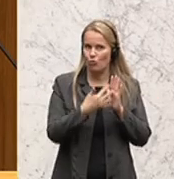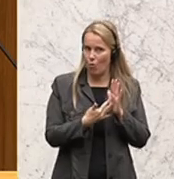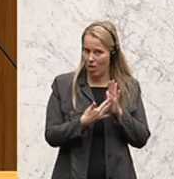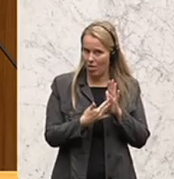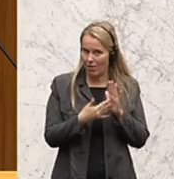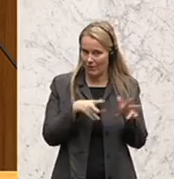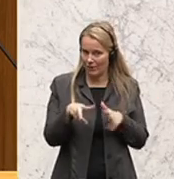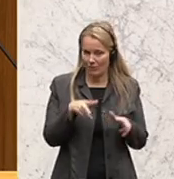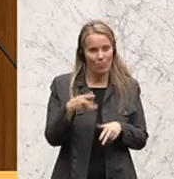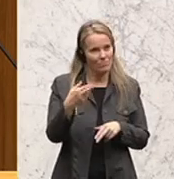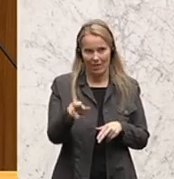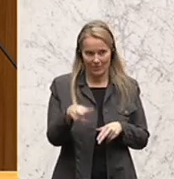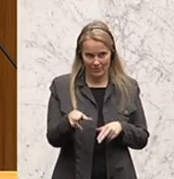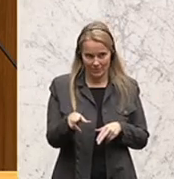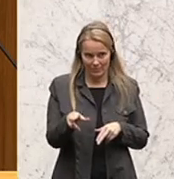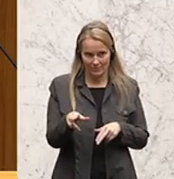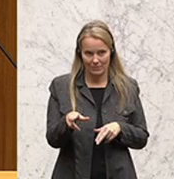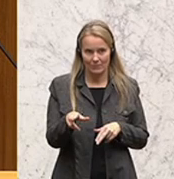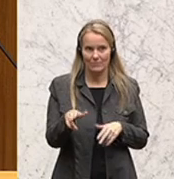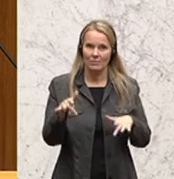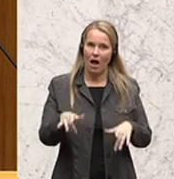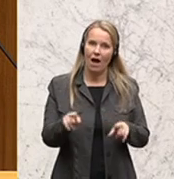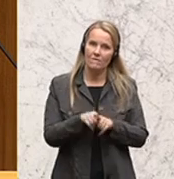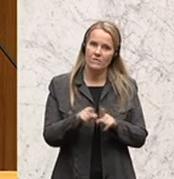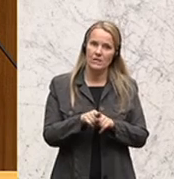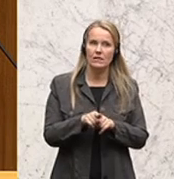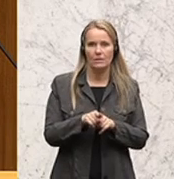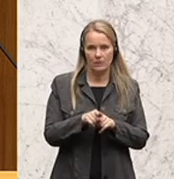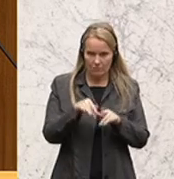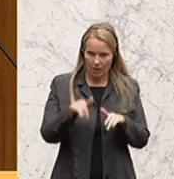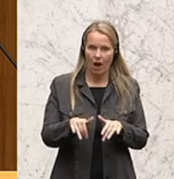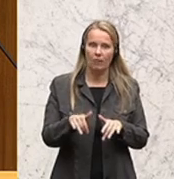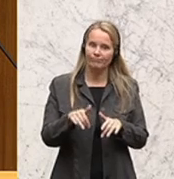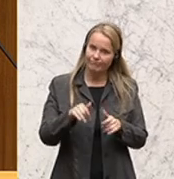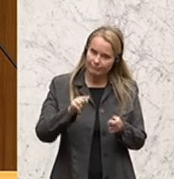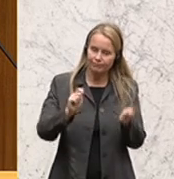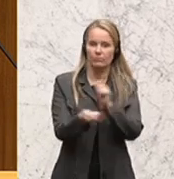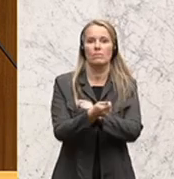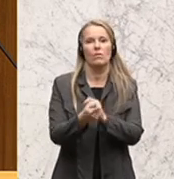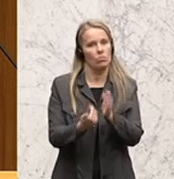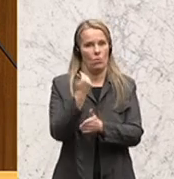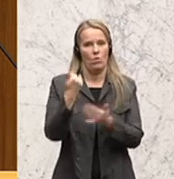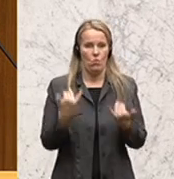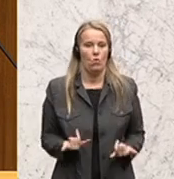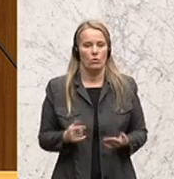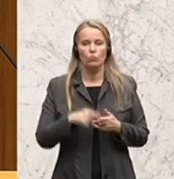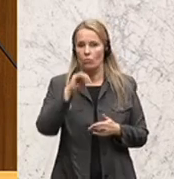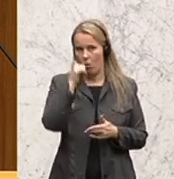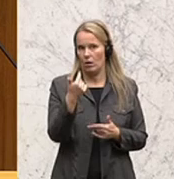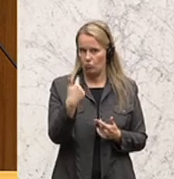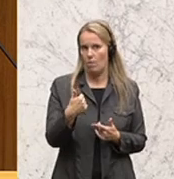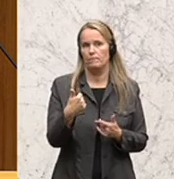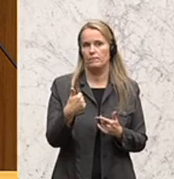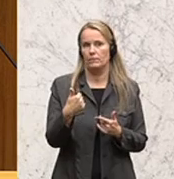die Regierung, sondern in einer Zäsur und in einem Meilenstein, denke ich, den dieses Haus heute und morgen setzt